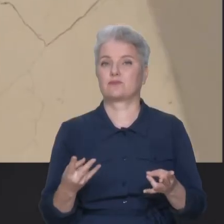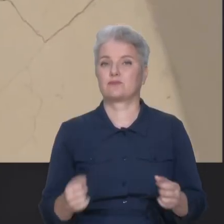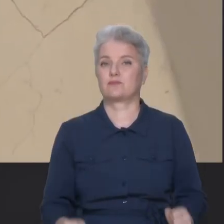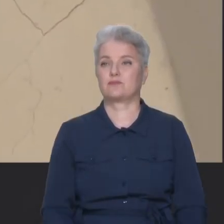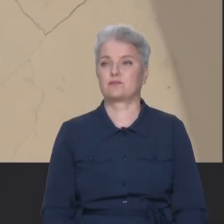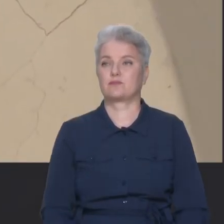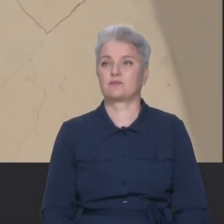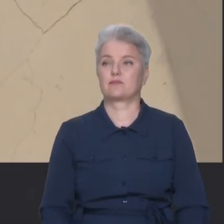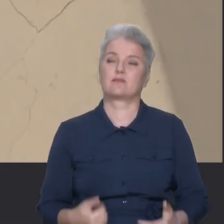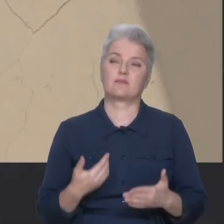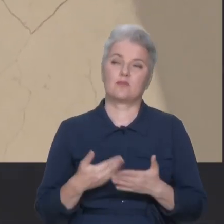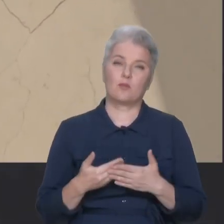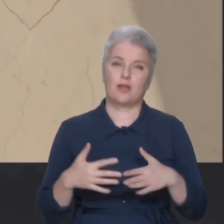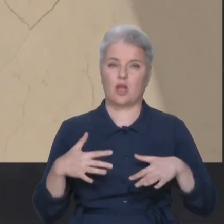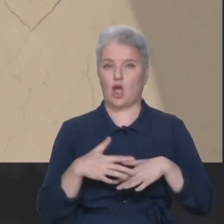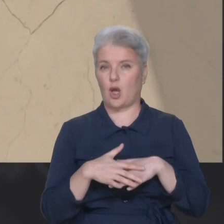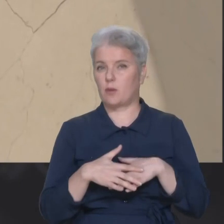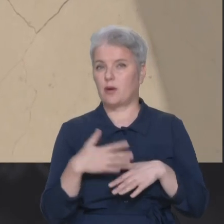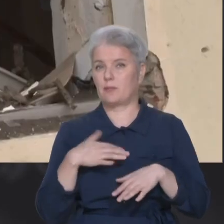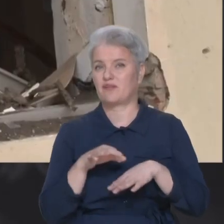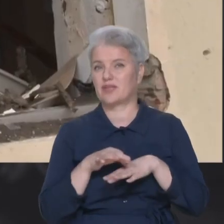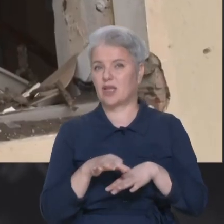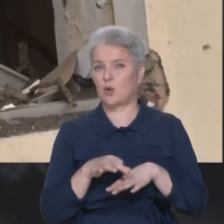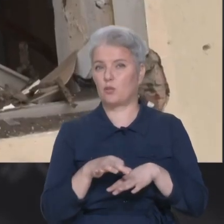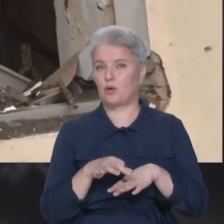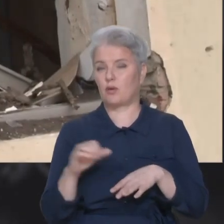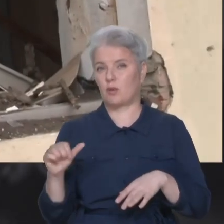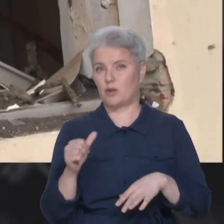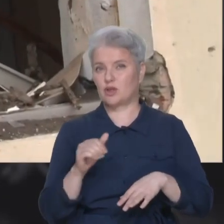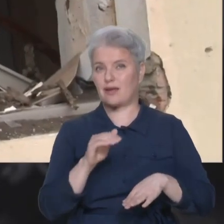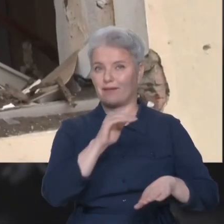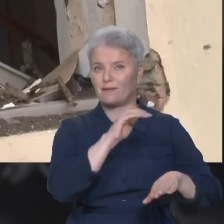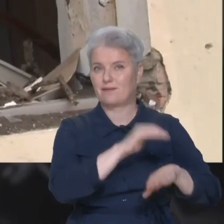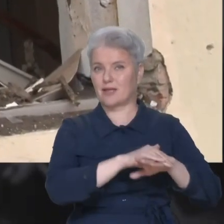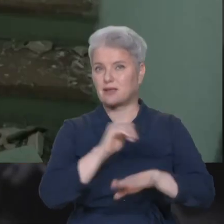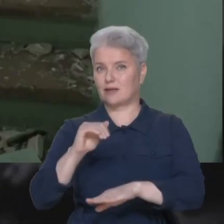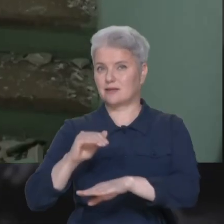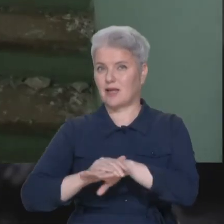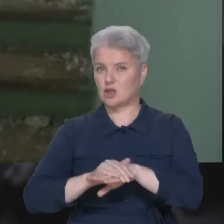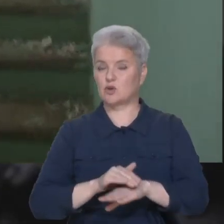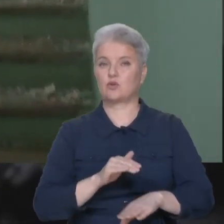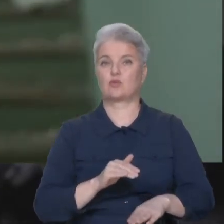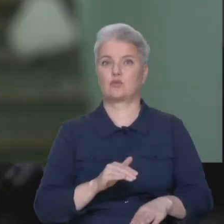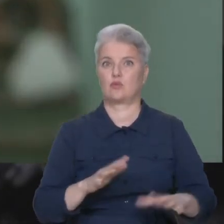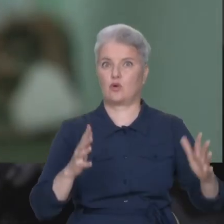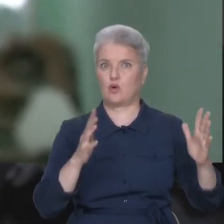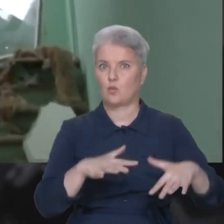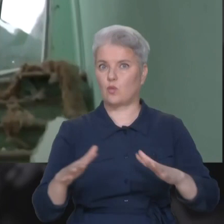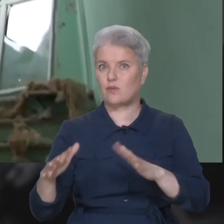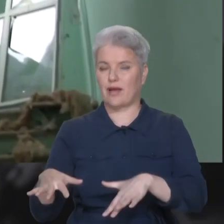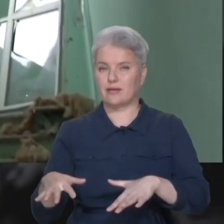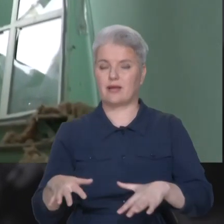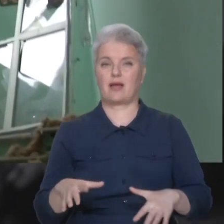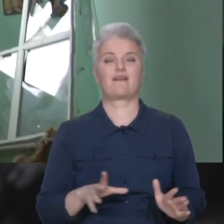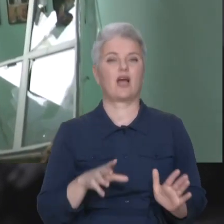Це попередні обрахунки. Ми ведемо, по-перше, фіксацію самого факту руйнування, в тому числі